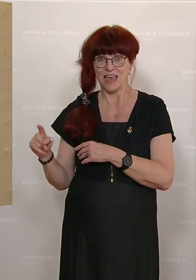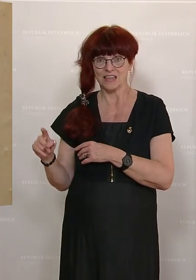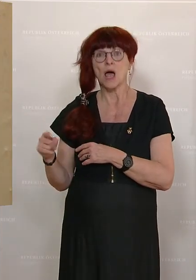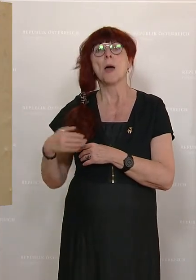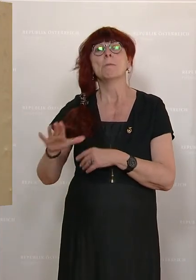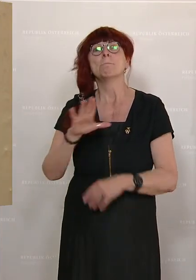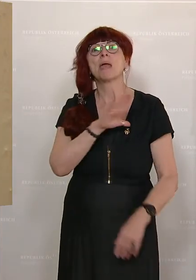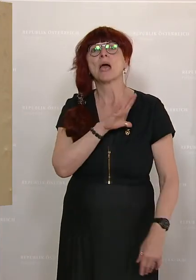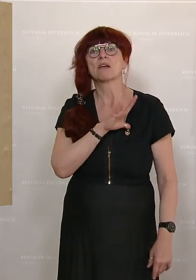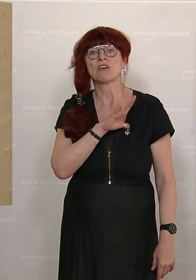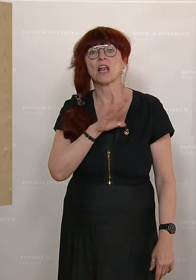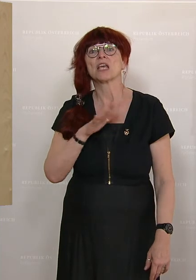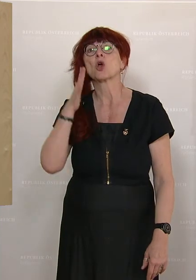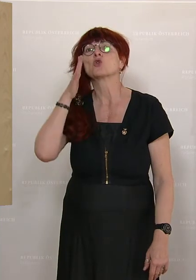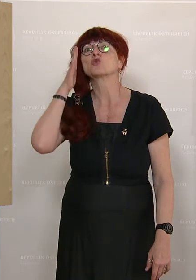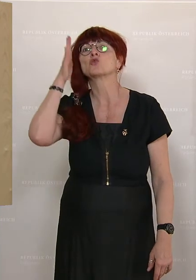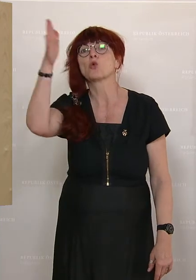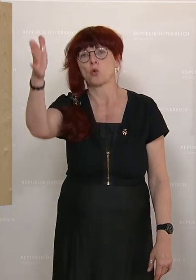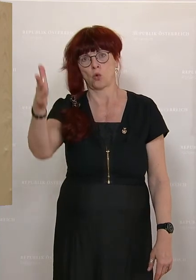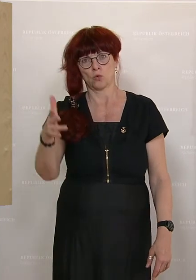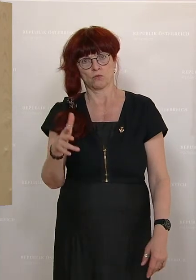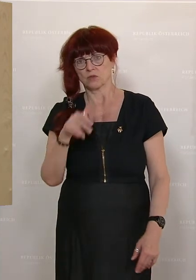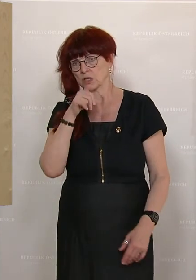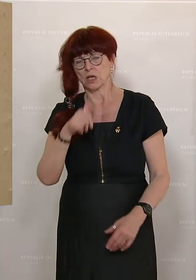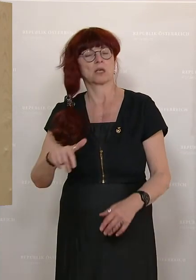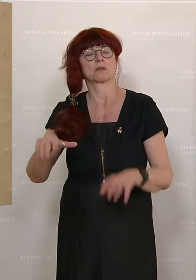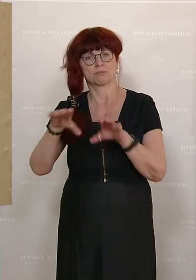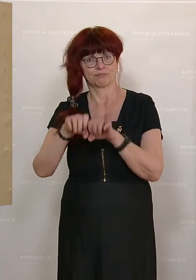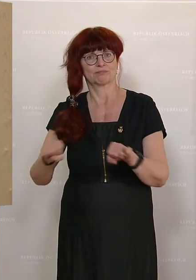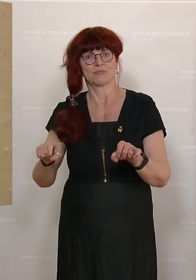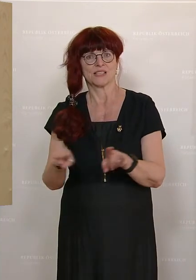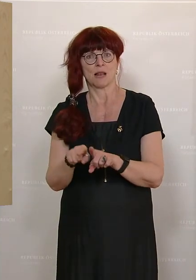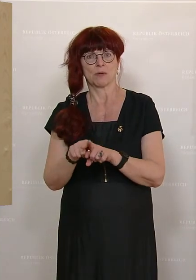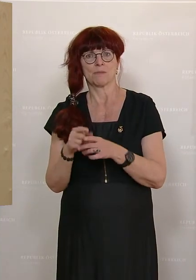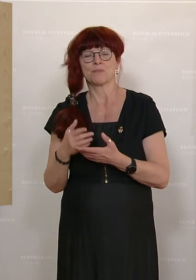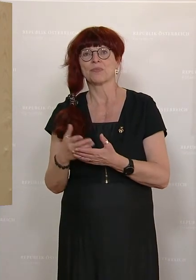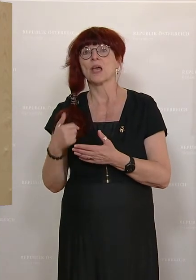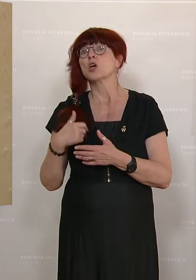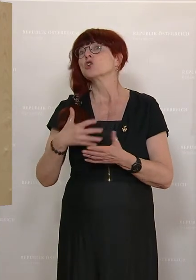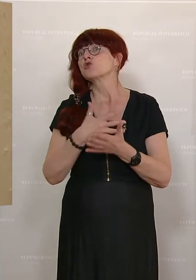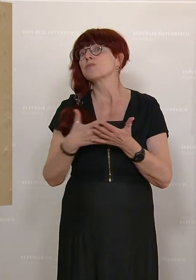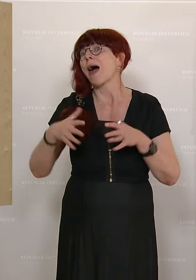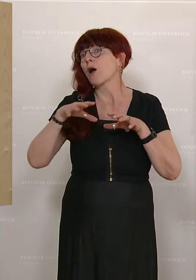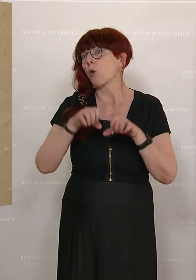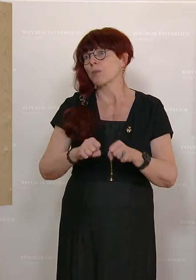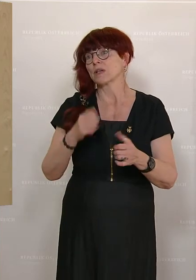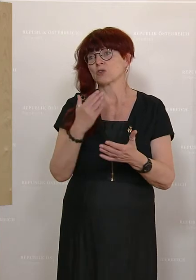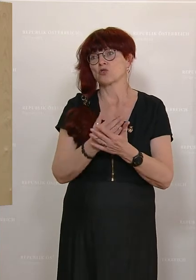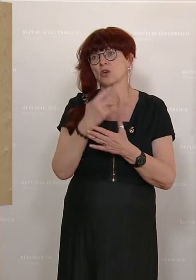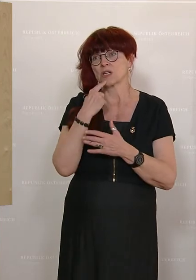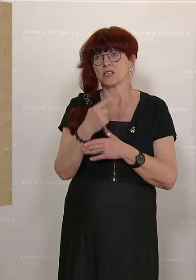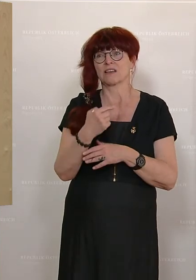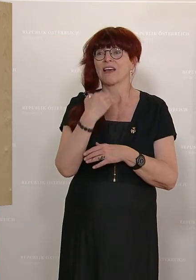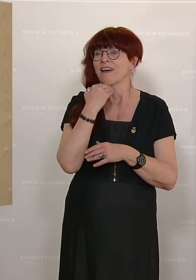beliebig werden, was das Morgen betrifft. Ich habe es Ihnen an Beispiel der Sprachkompetenz genannt. Viel schwieriger ist, wenn es egal wird,